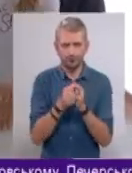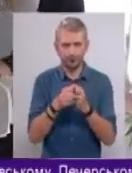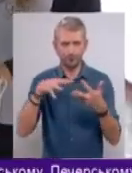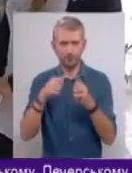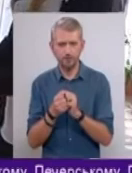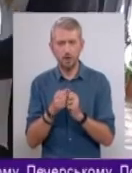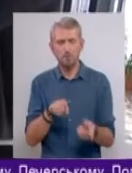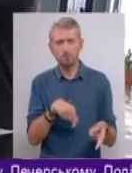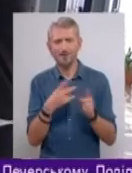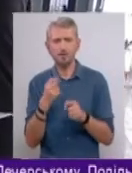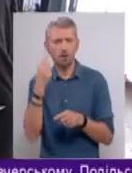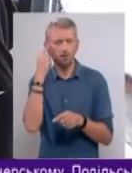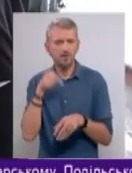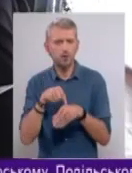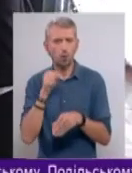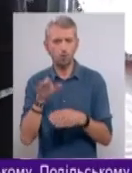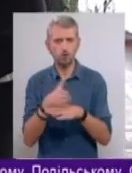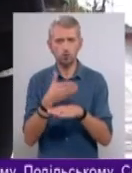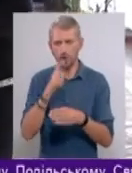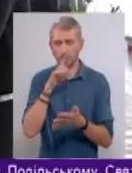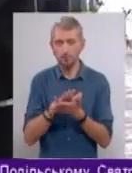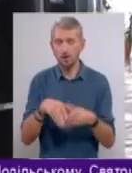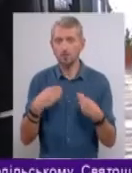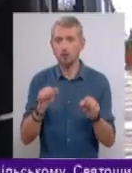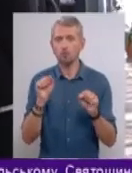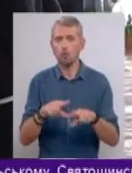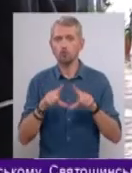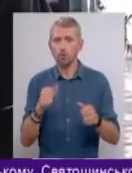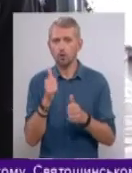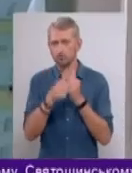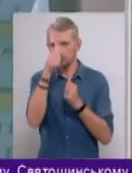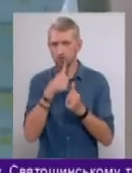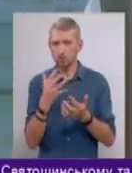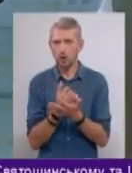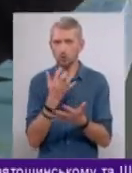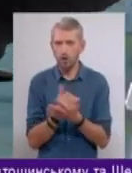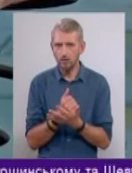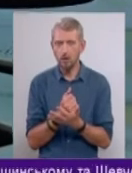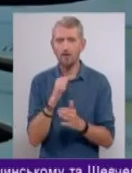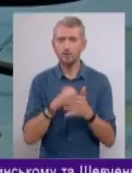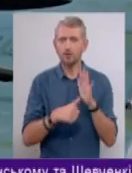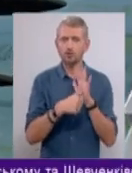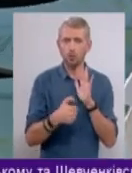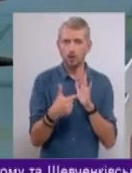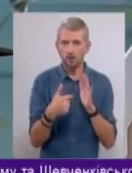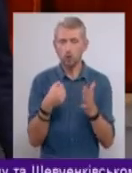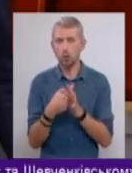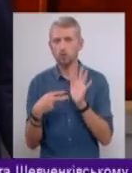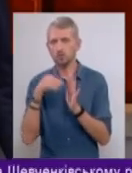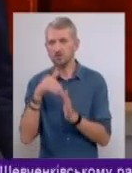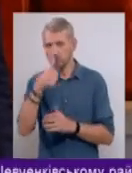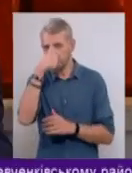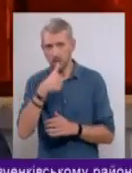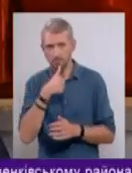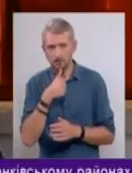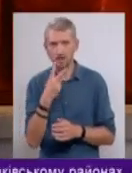Перехід на свідоме сортування сміття дасть змогу школі щомісячно заробляти на відходах від 600 гривень до 7 тисяч на місяць.